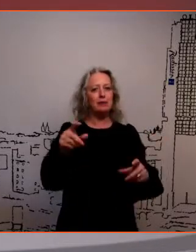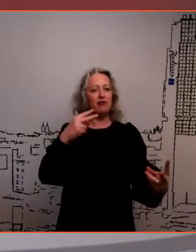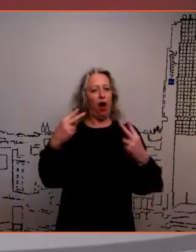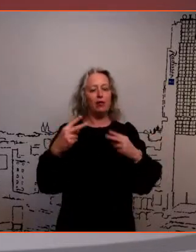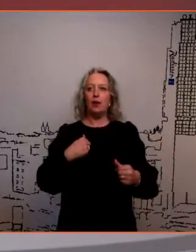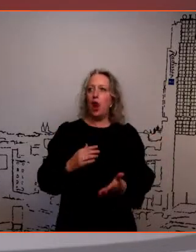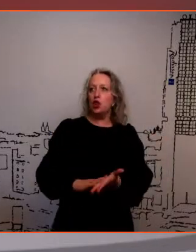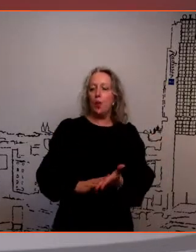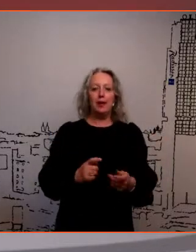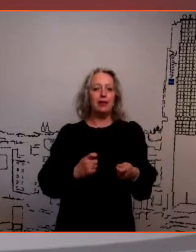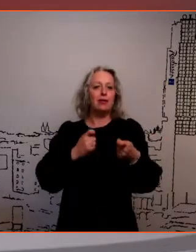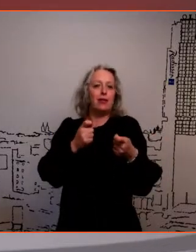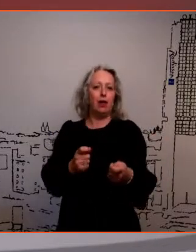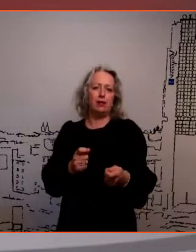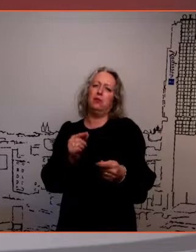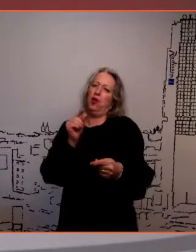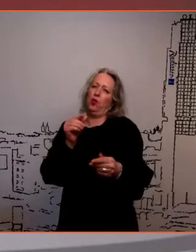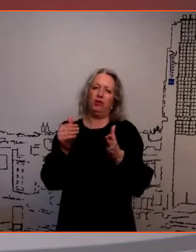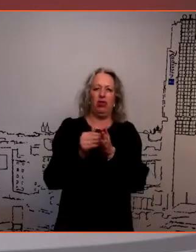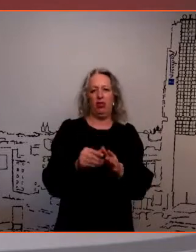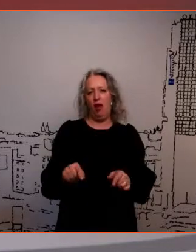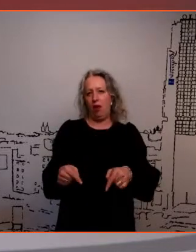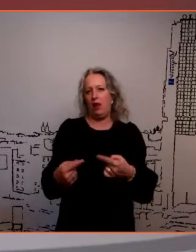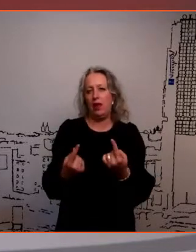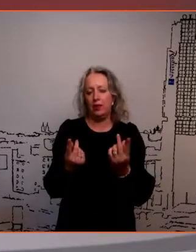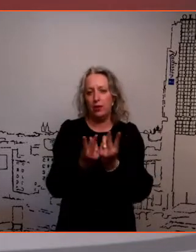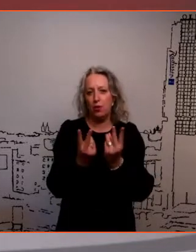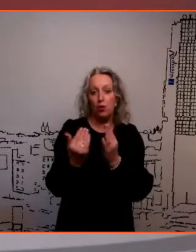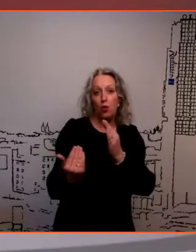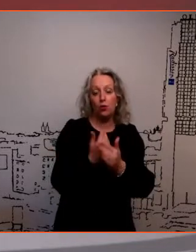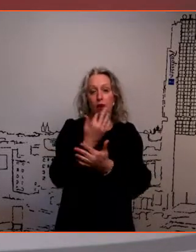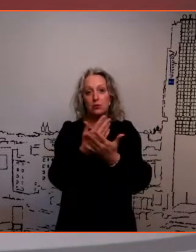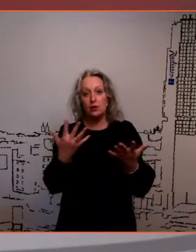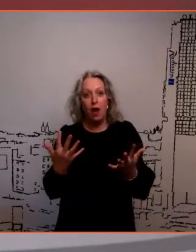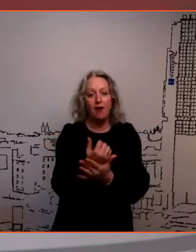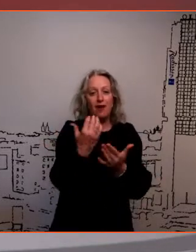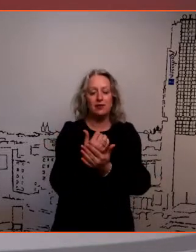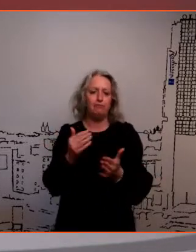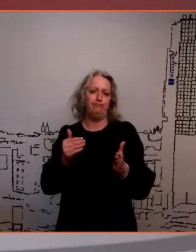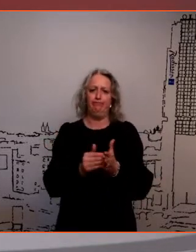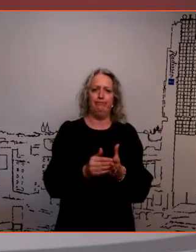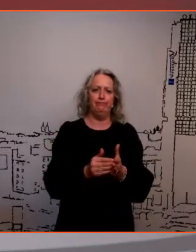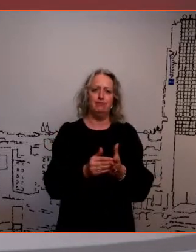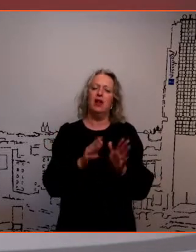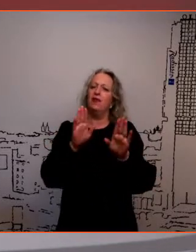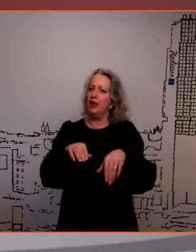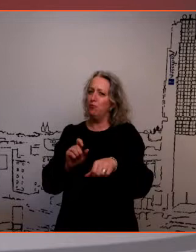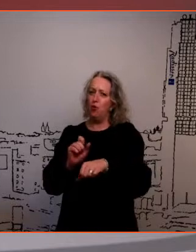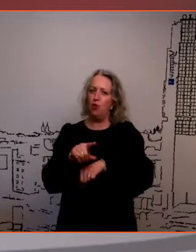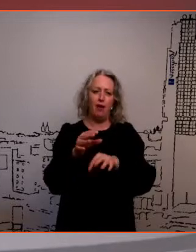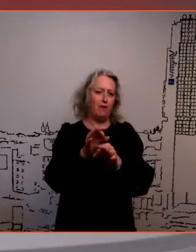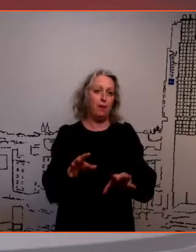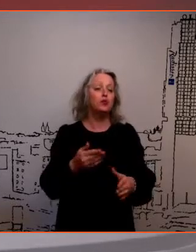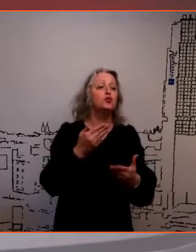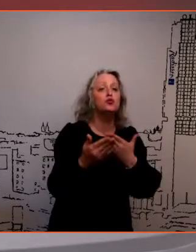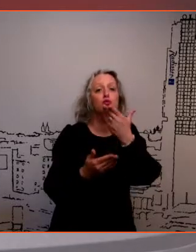arengule või uute asjade avastamisele, et natuke võiks siis sellest ülesaada. Et küsida